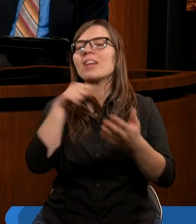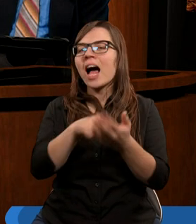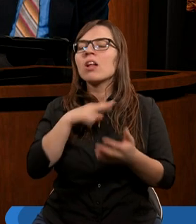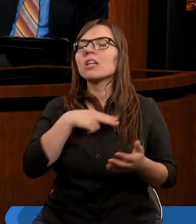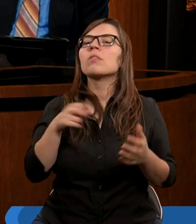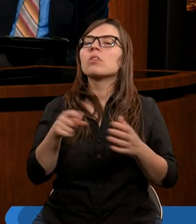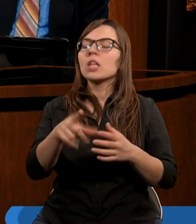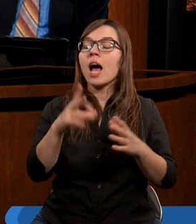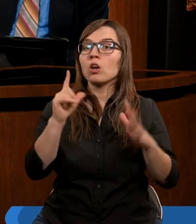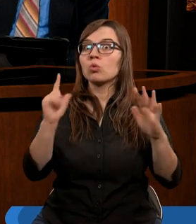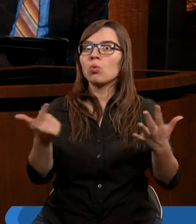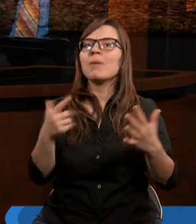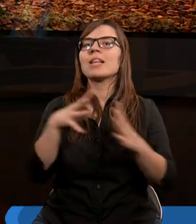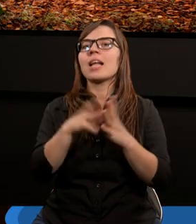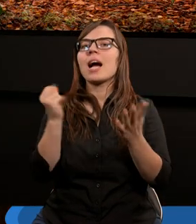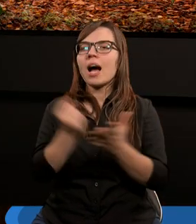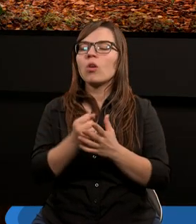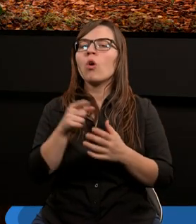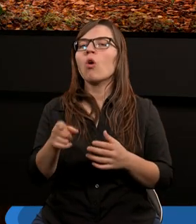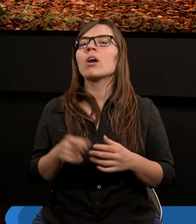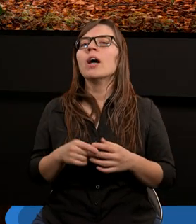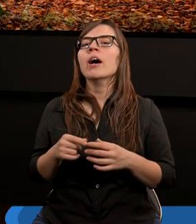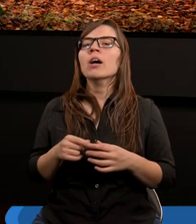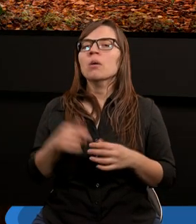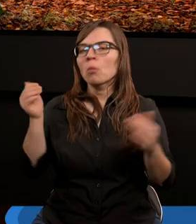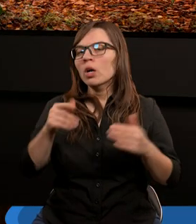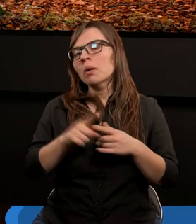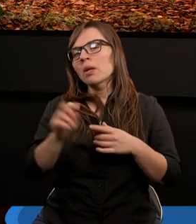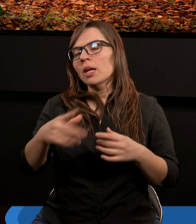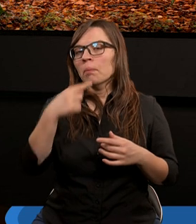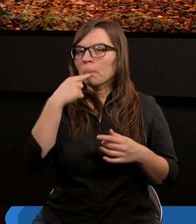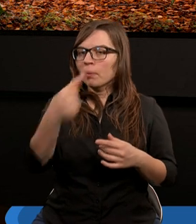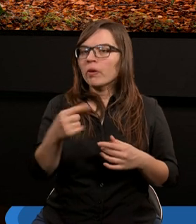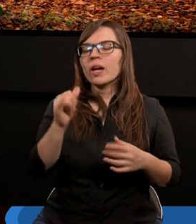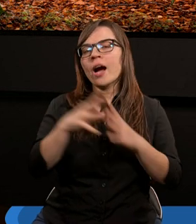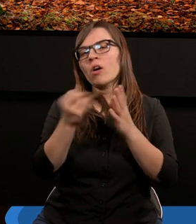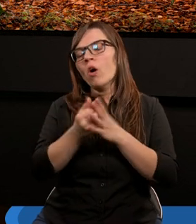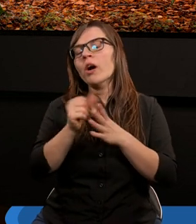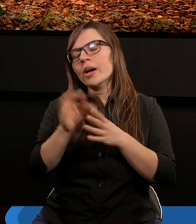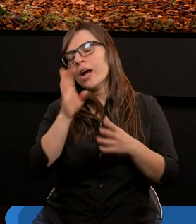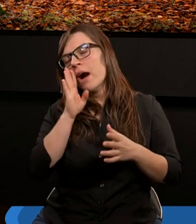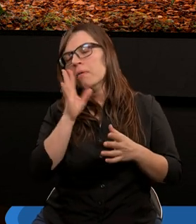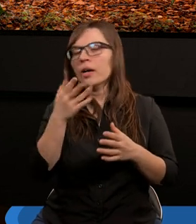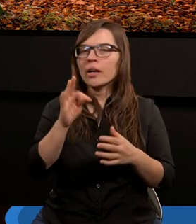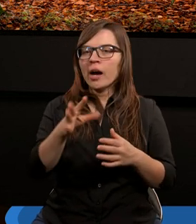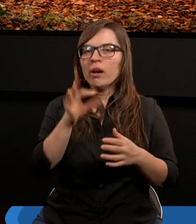wiersz siódmy na dekalog, chociaż możemy ogólnie też powiedzieć, że zakon jako taki jest dobry, dany przez Boga, nie